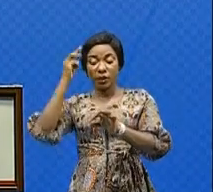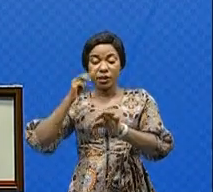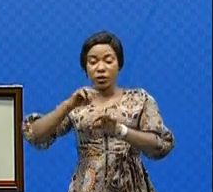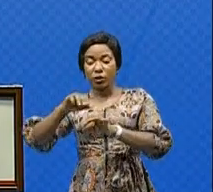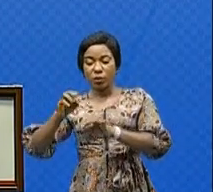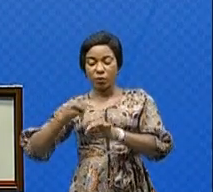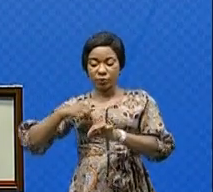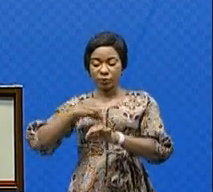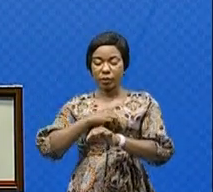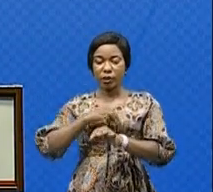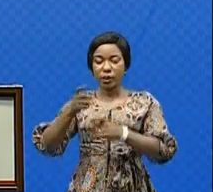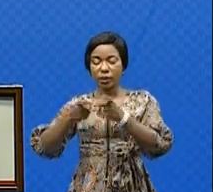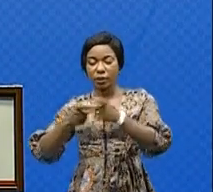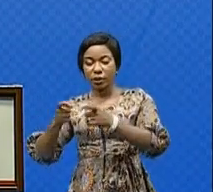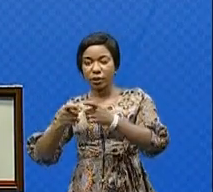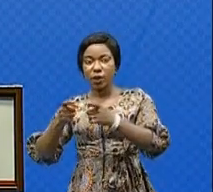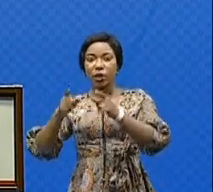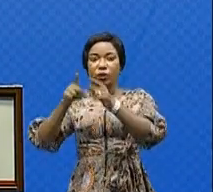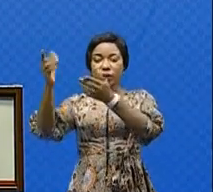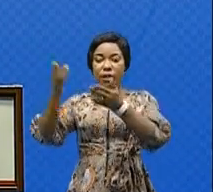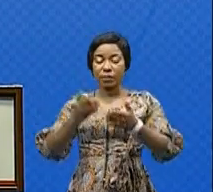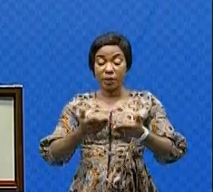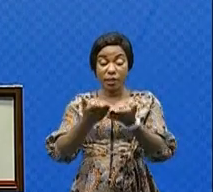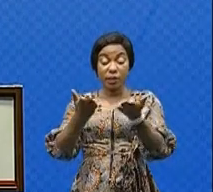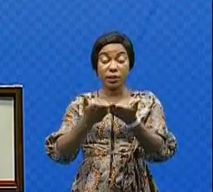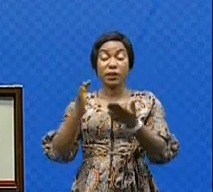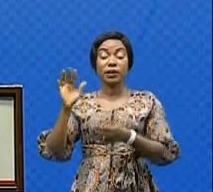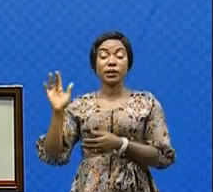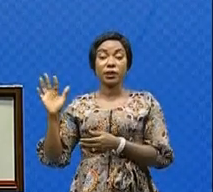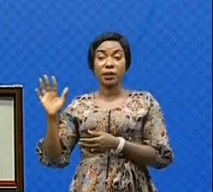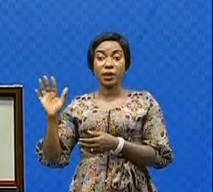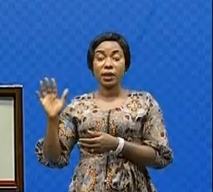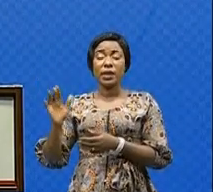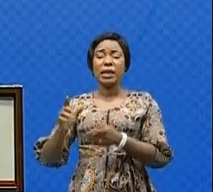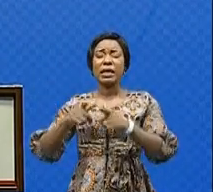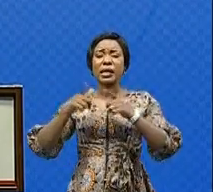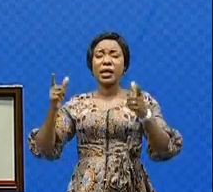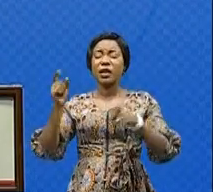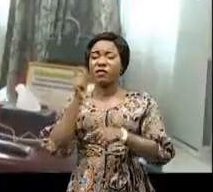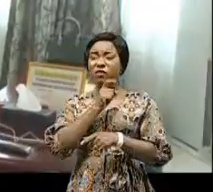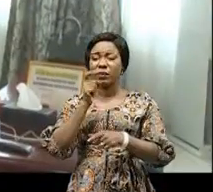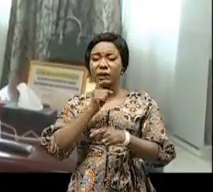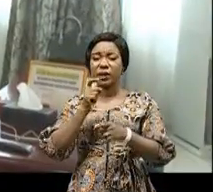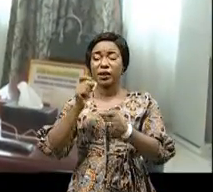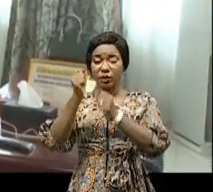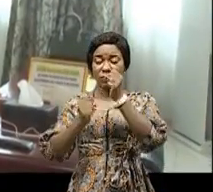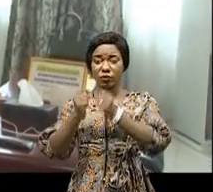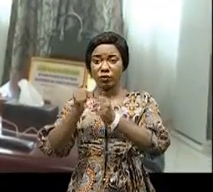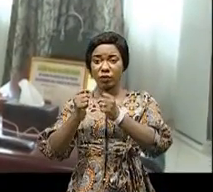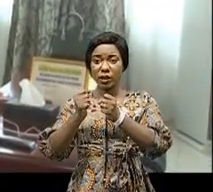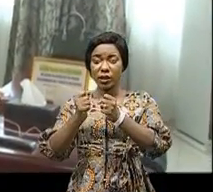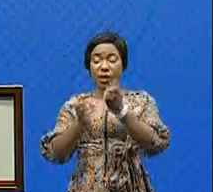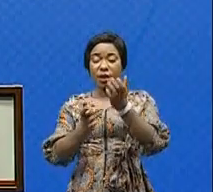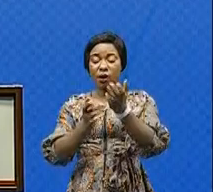de classe mondiale qui ramènera notamment à Kinshasa quelques grands fabricants des véhicules électriques. Après